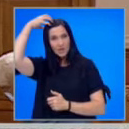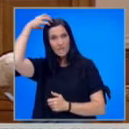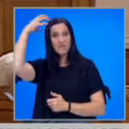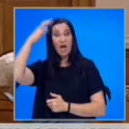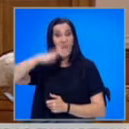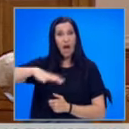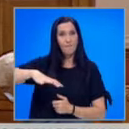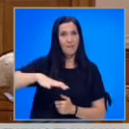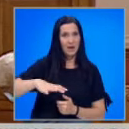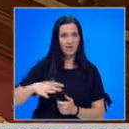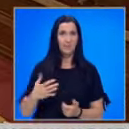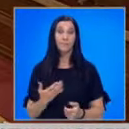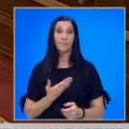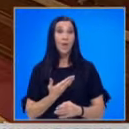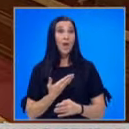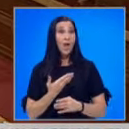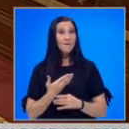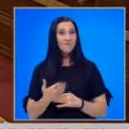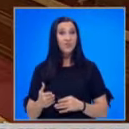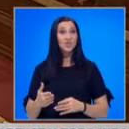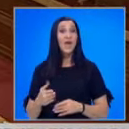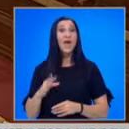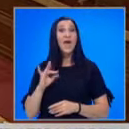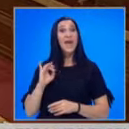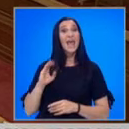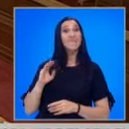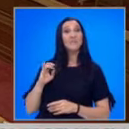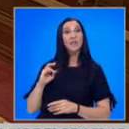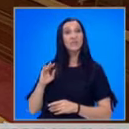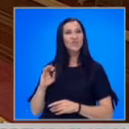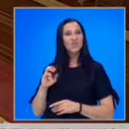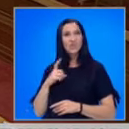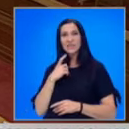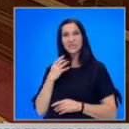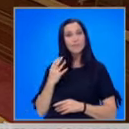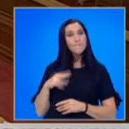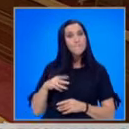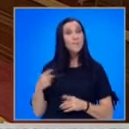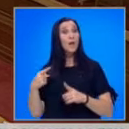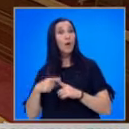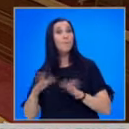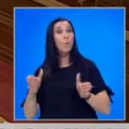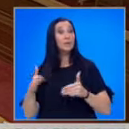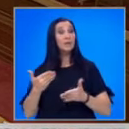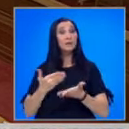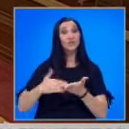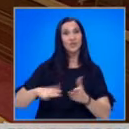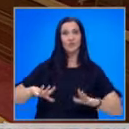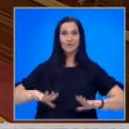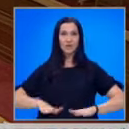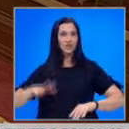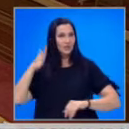вече е реваншизъм спрямо определена част от гражданите на